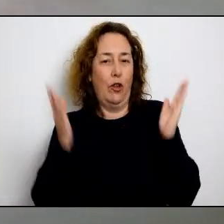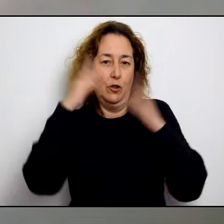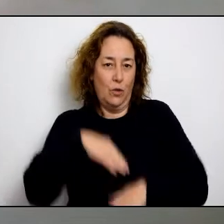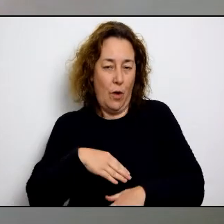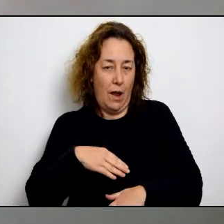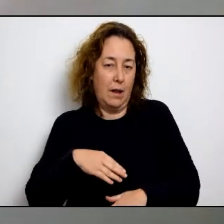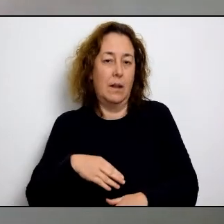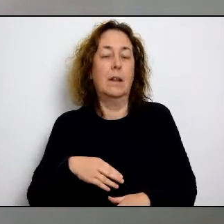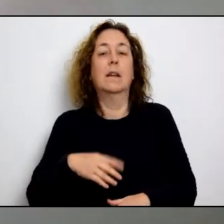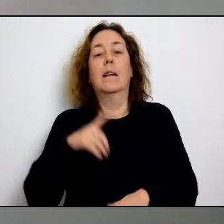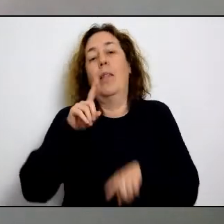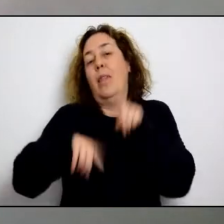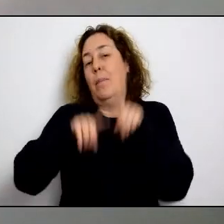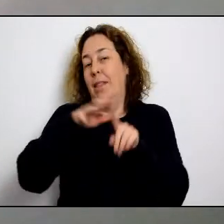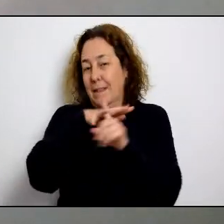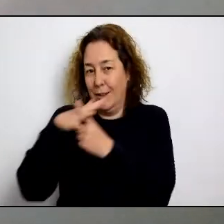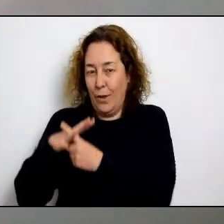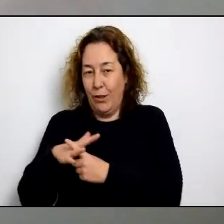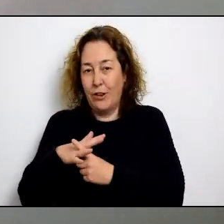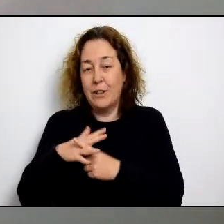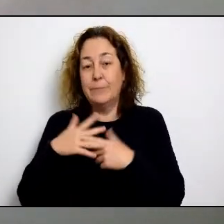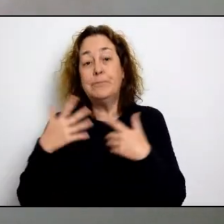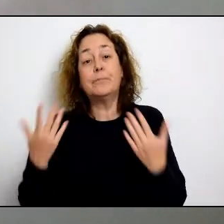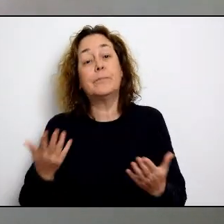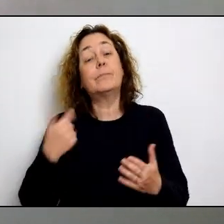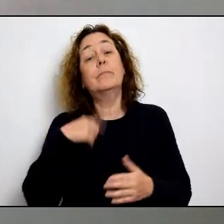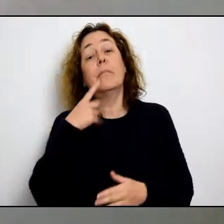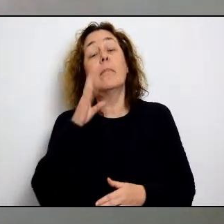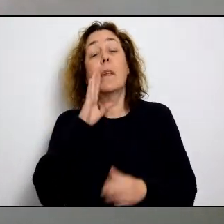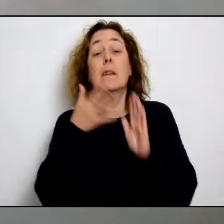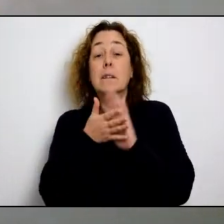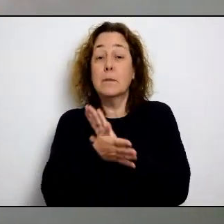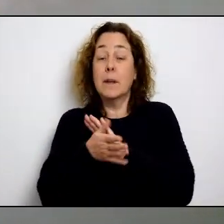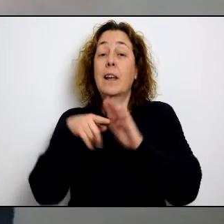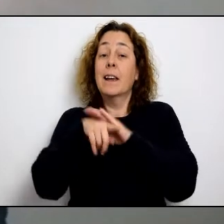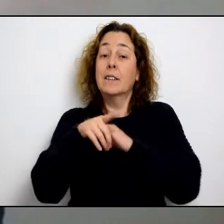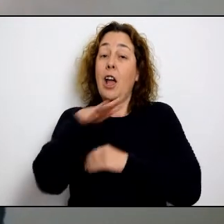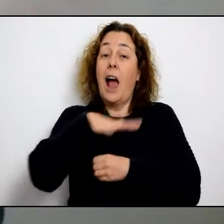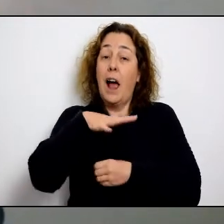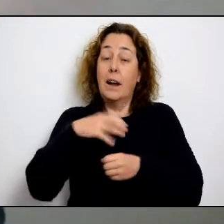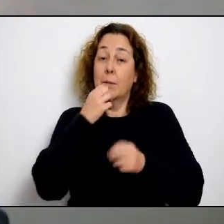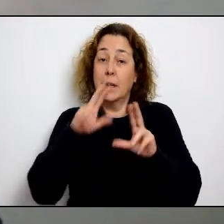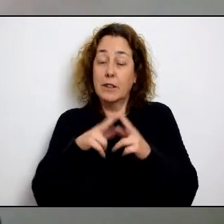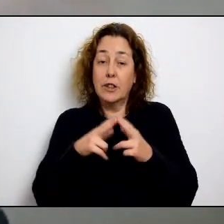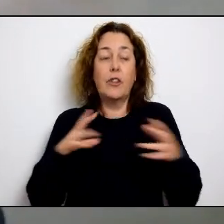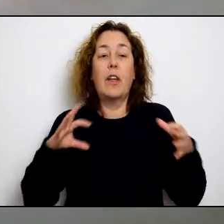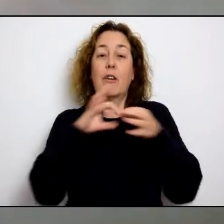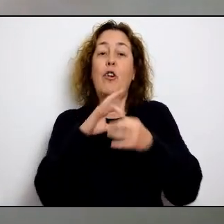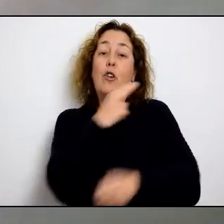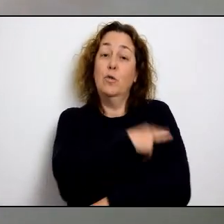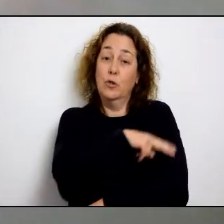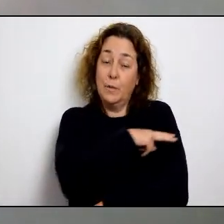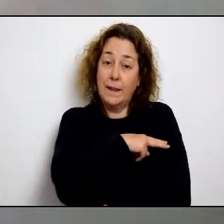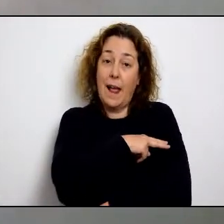del coronavirus i no puguin estar confinades a casa seva en condicions òptimes per a les circumstàncies que es determinin. Com deia,